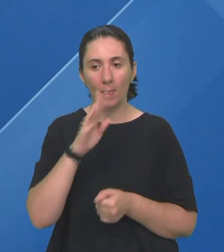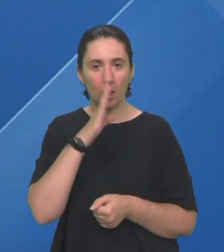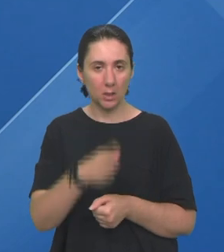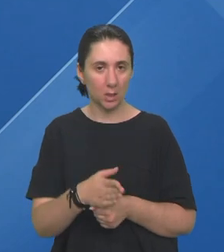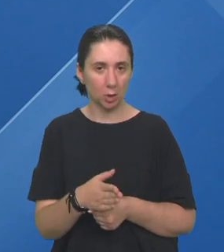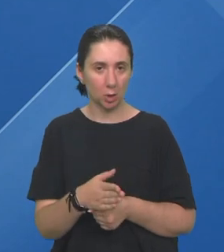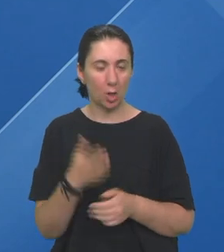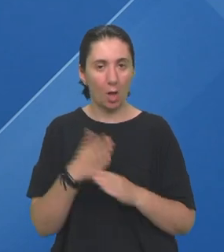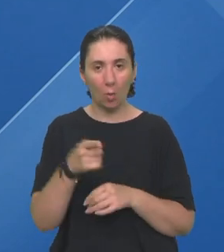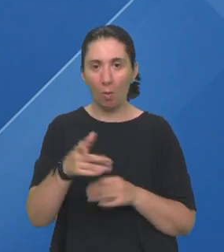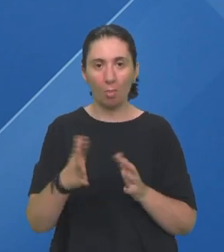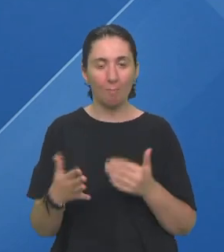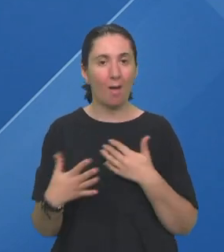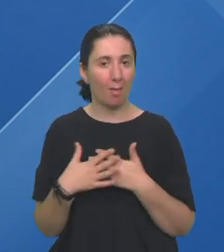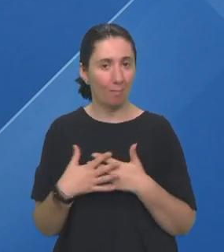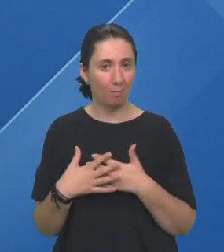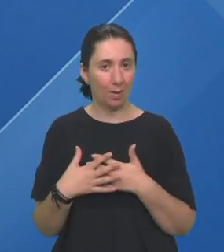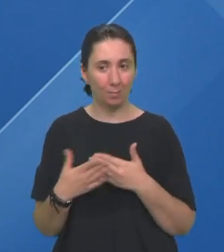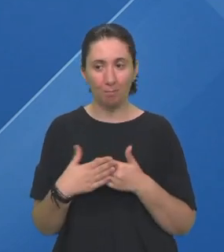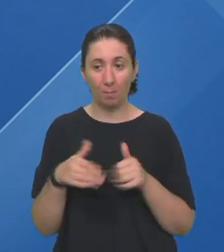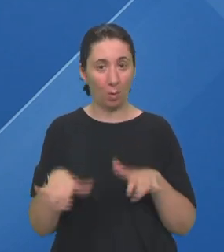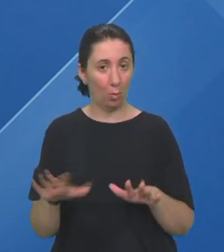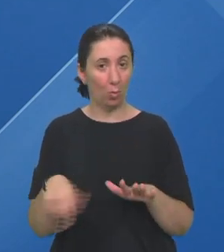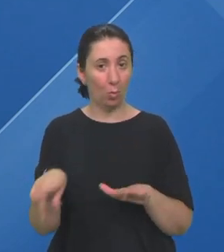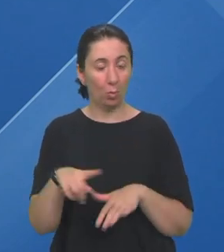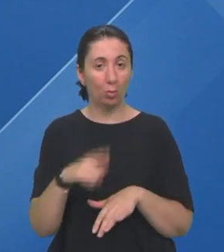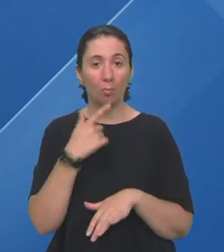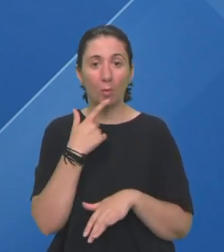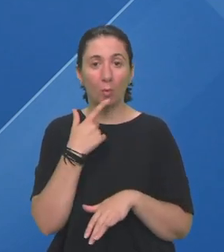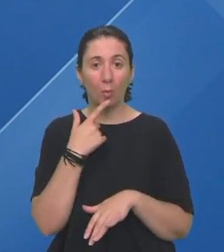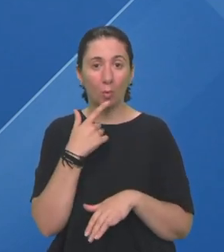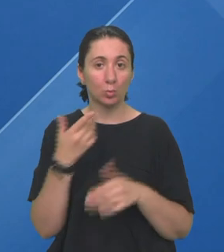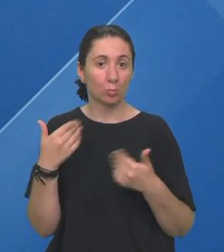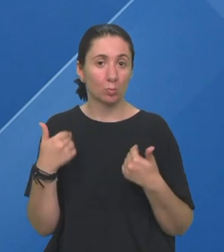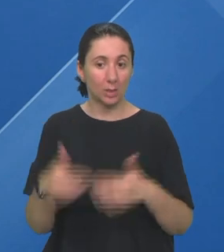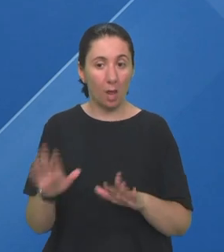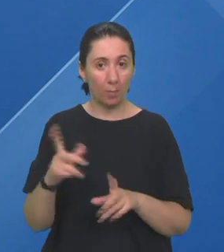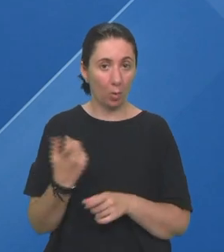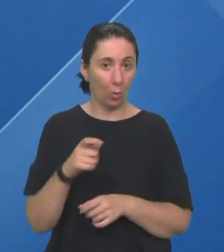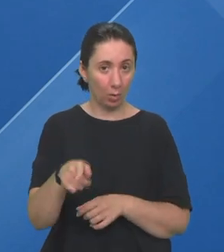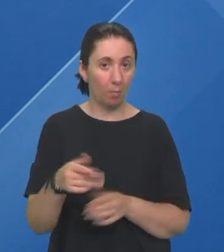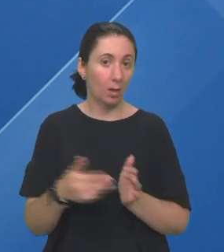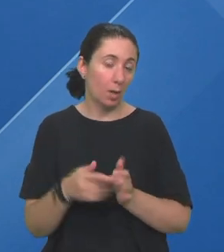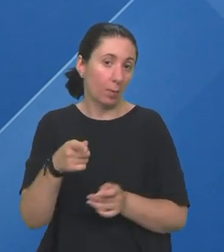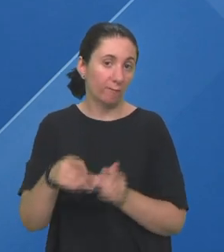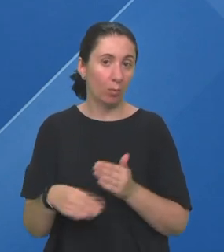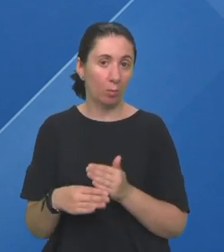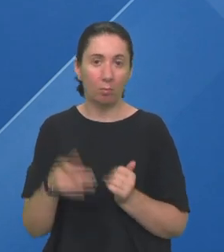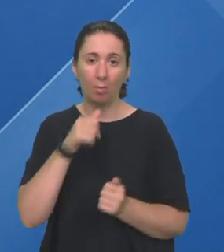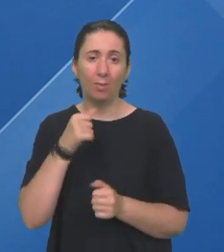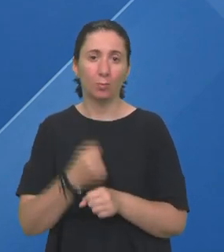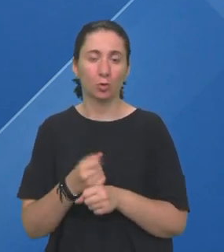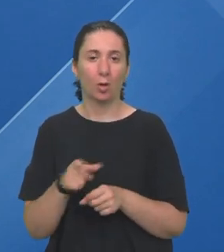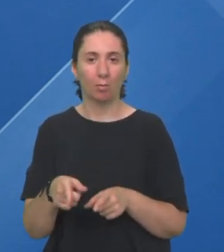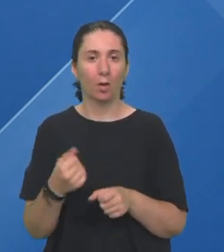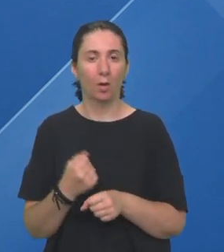Ako nemaš empatije Prema ljudima Koji su ipak slabiji od tebe I kojima treba tvoja pomoć Ne možeš